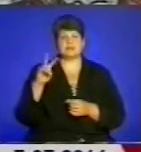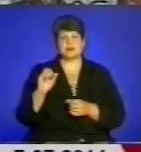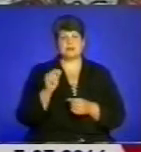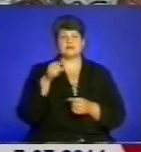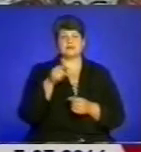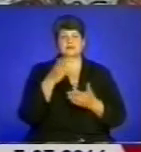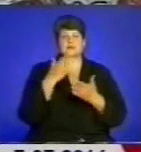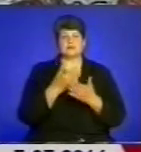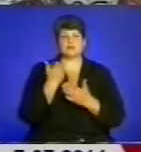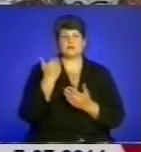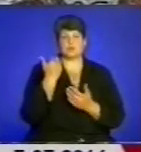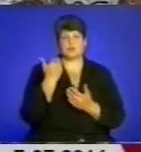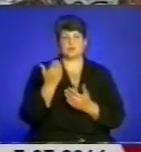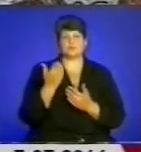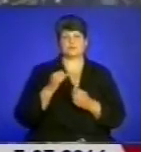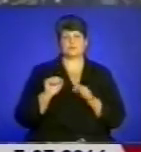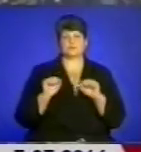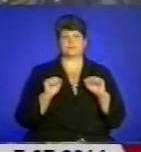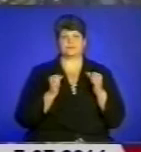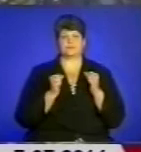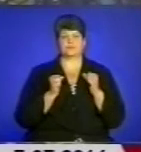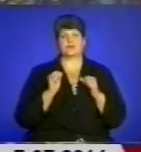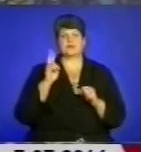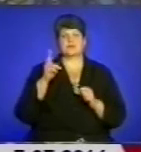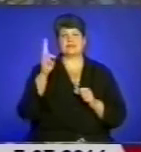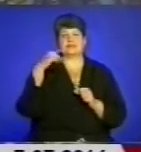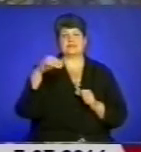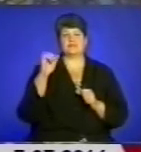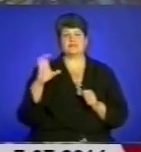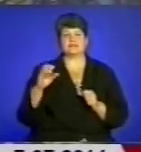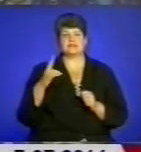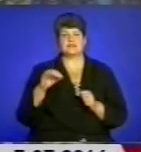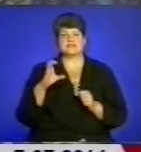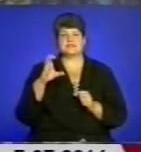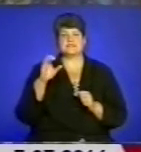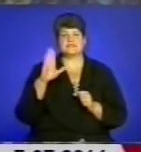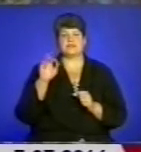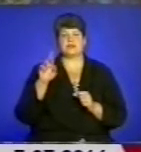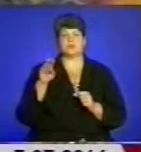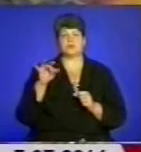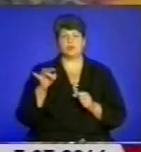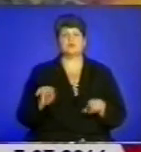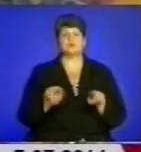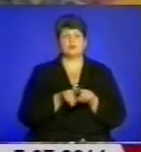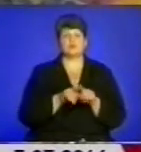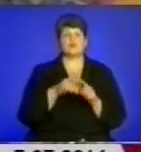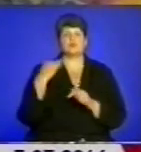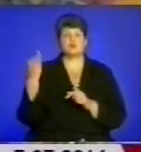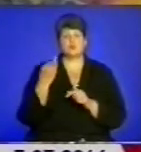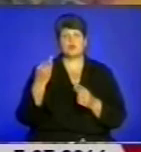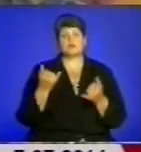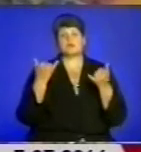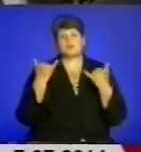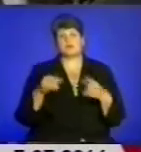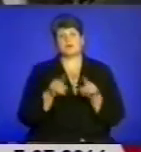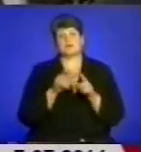його соратники, князі Давид і Святополк, і та ж сама історія, що відбувалася в той час, вона і сьогодні